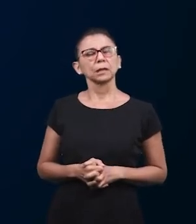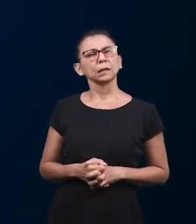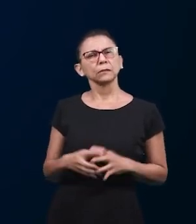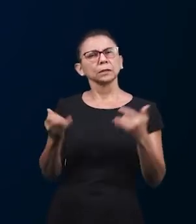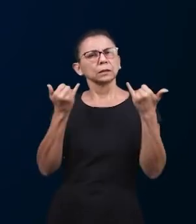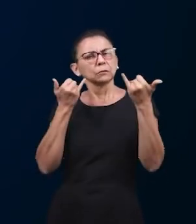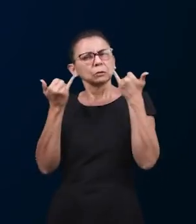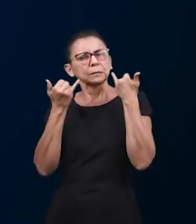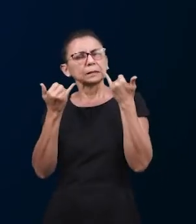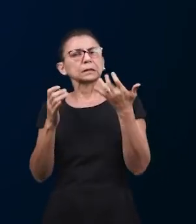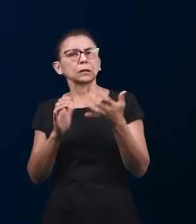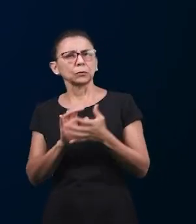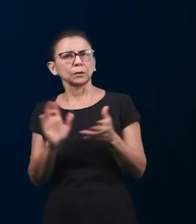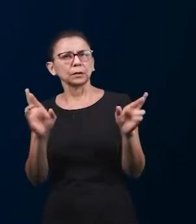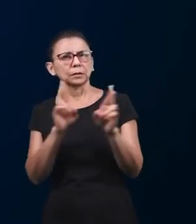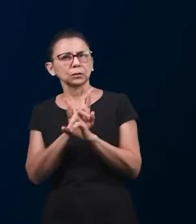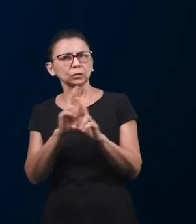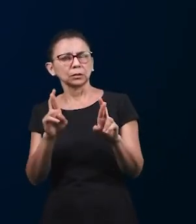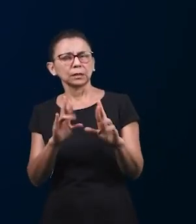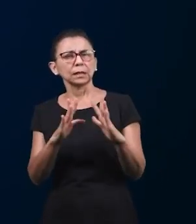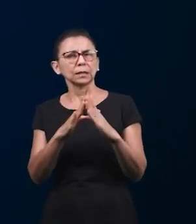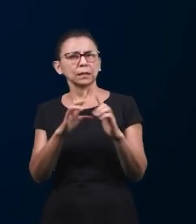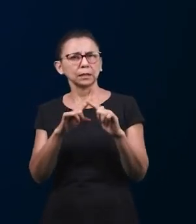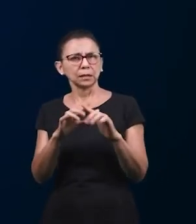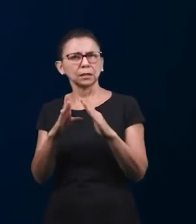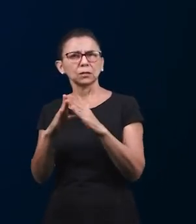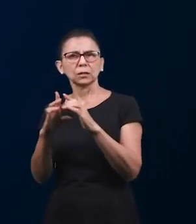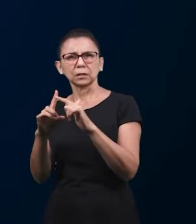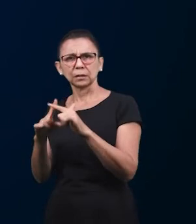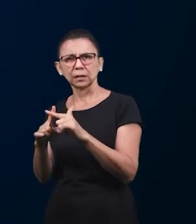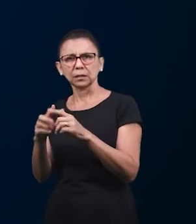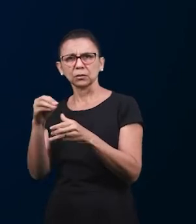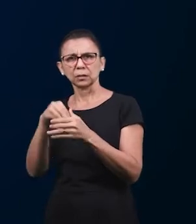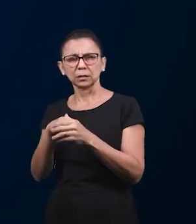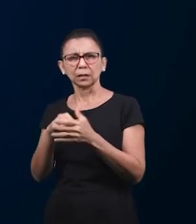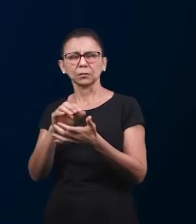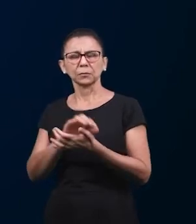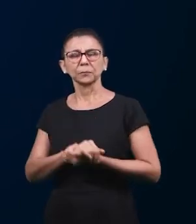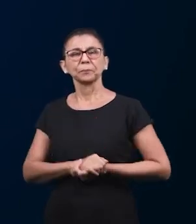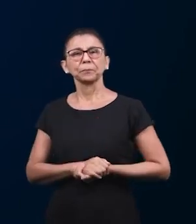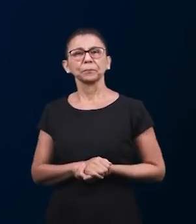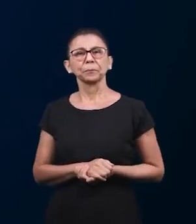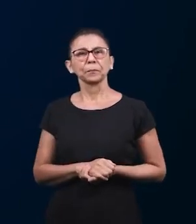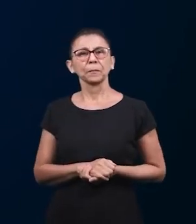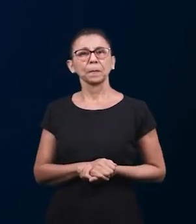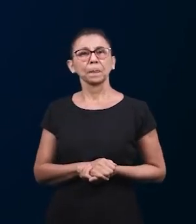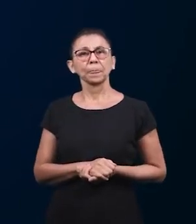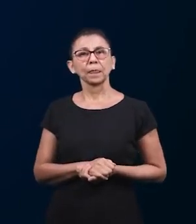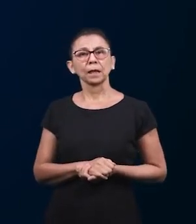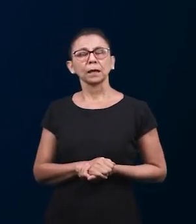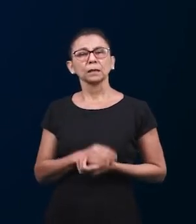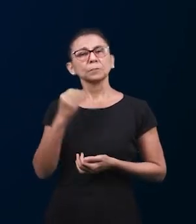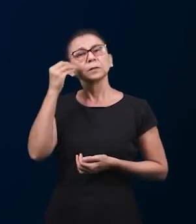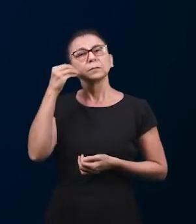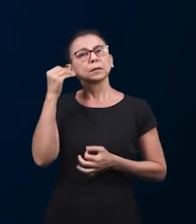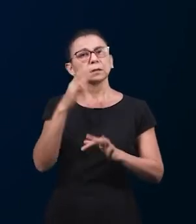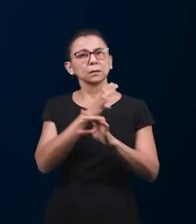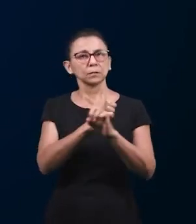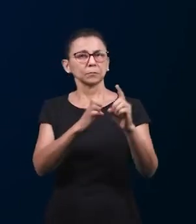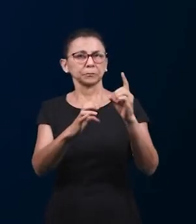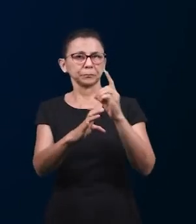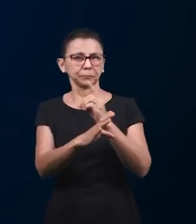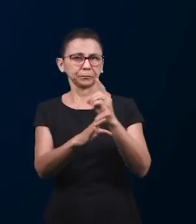отчетом о работе в церквях в этих трех странах и также о том как церковь